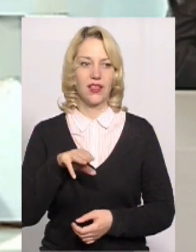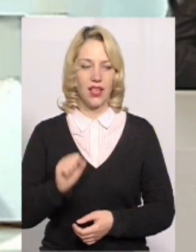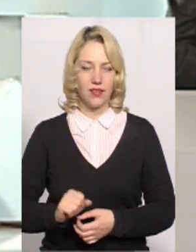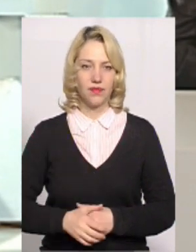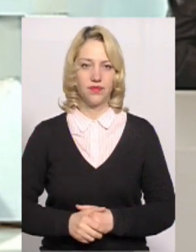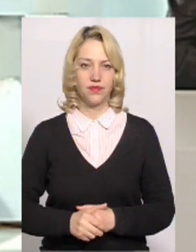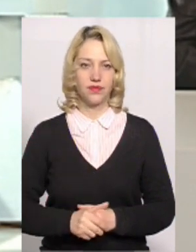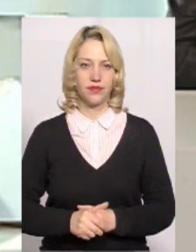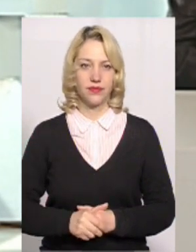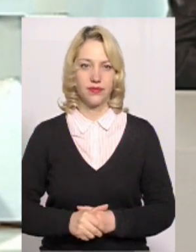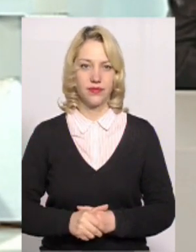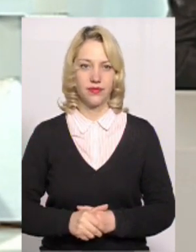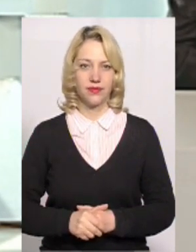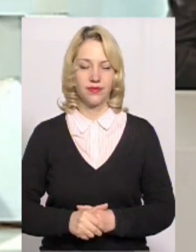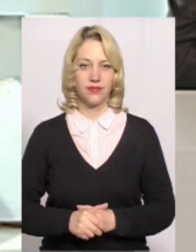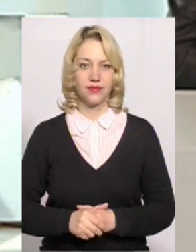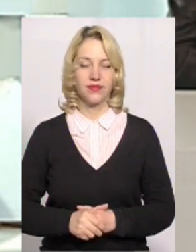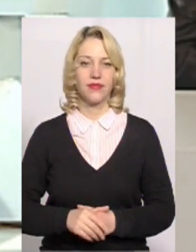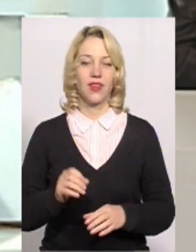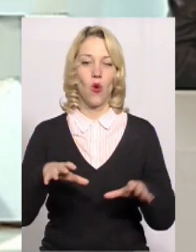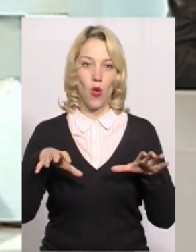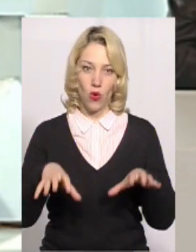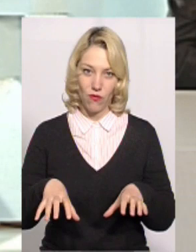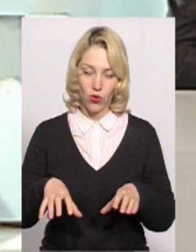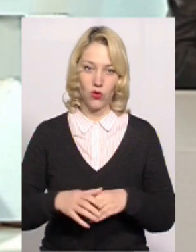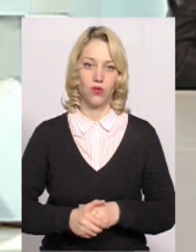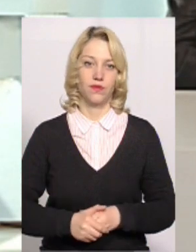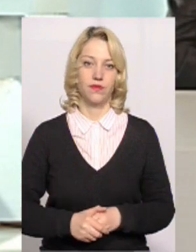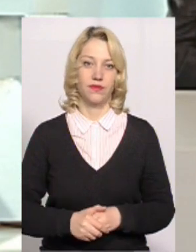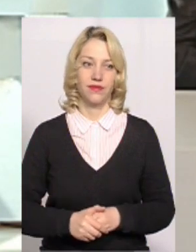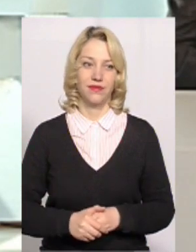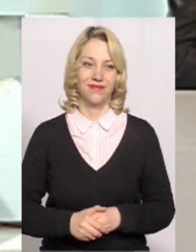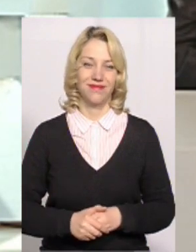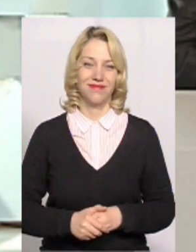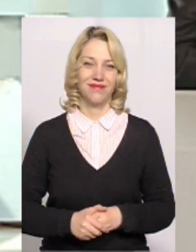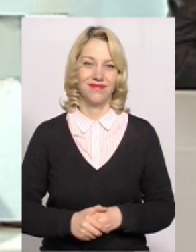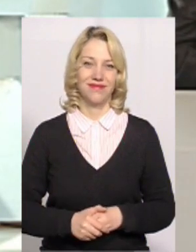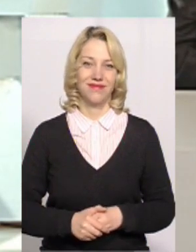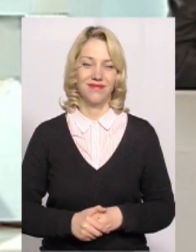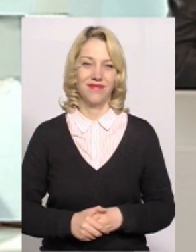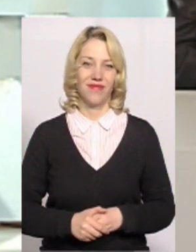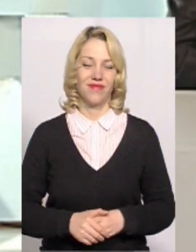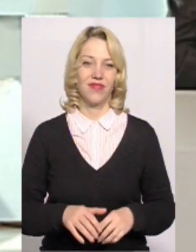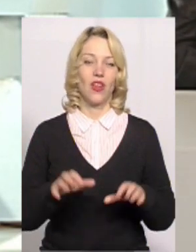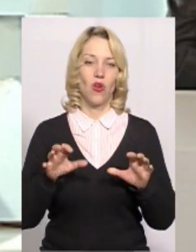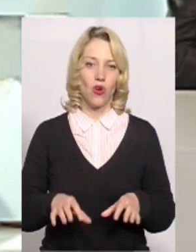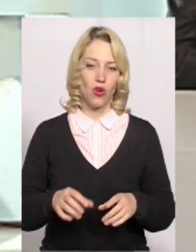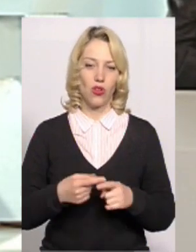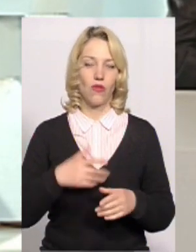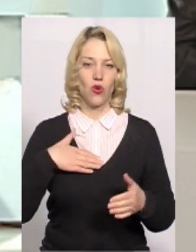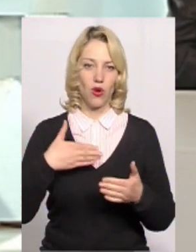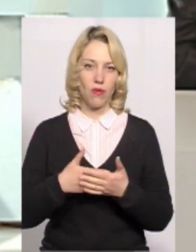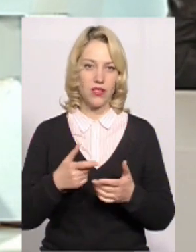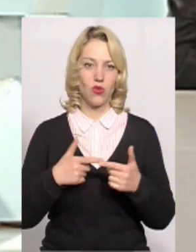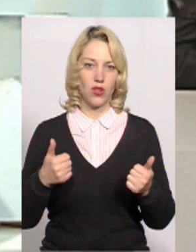головою громадської